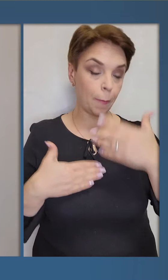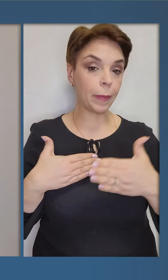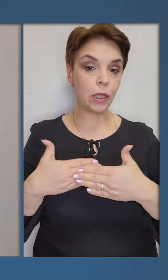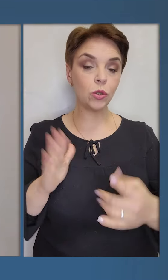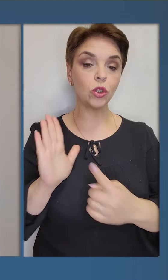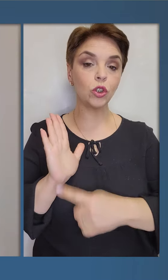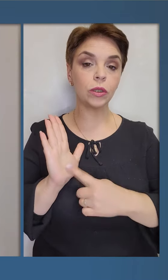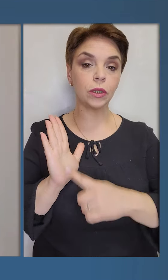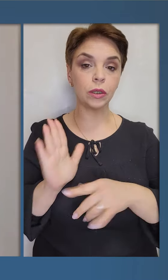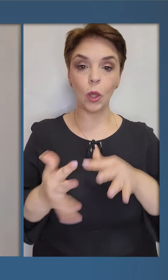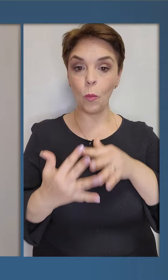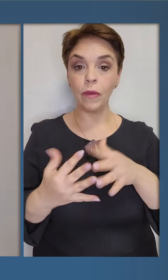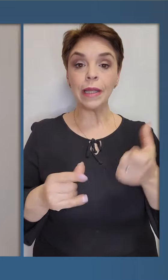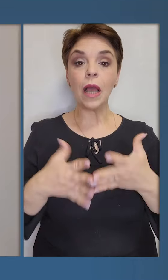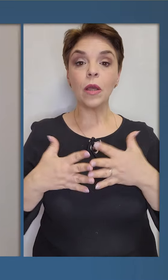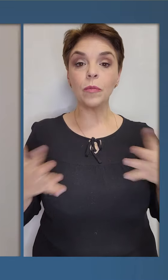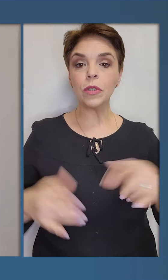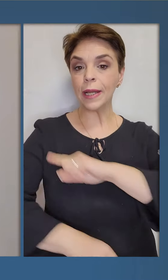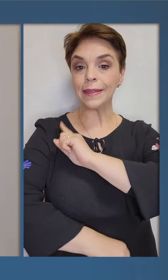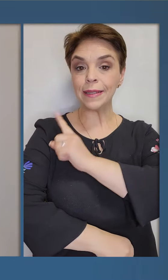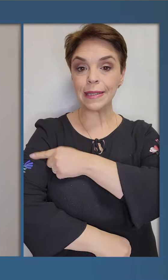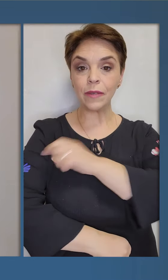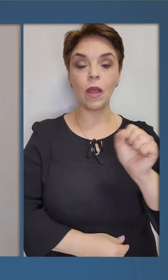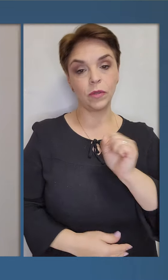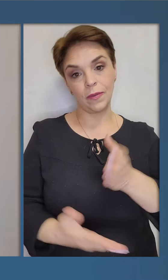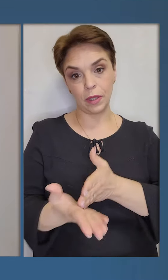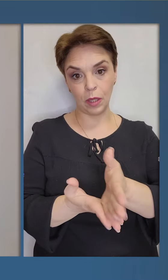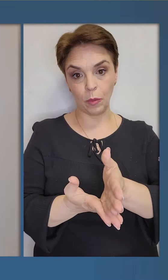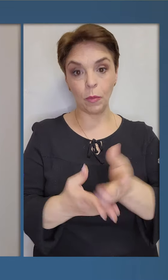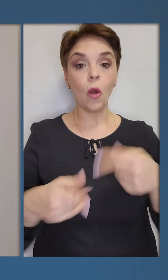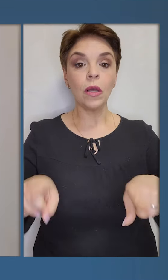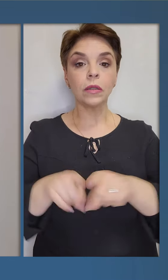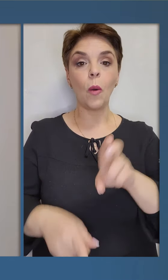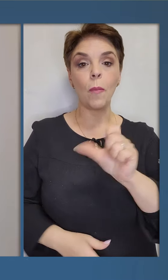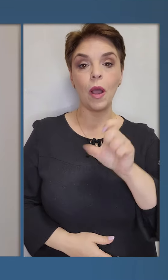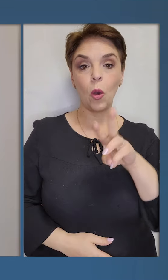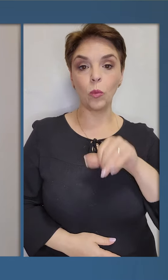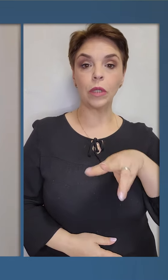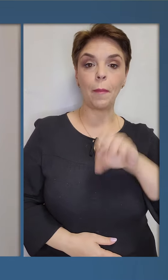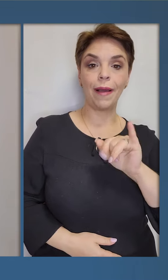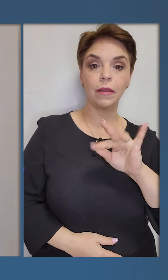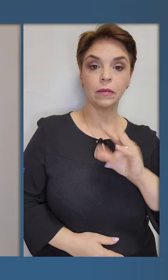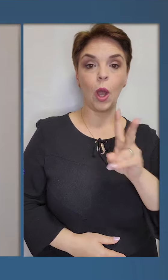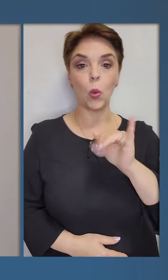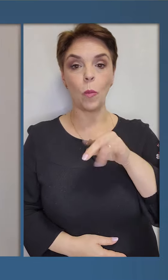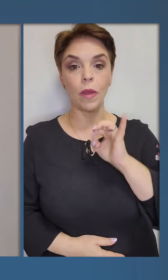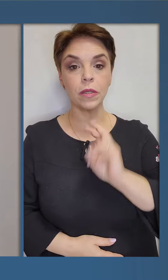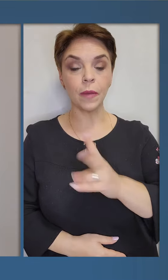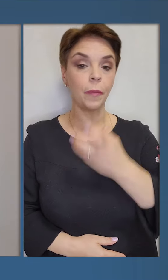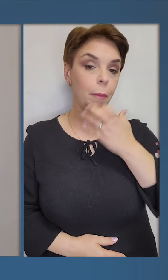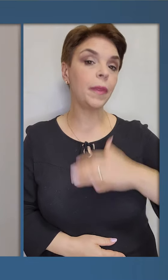доби вже близько 60 боїв. Найбільш інтенсивно – Гавдіївський напрямок, також Махмутський, Мар'ївський,